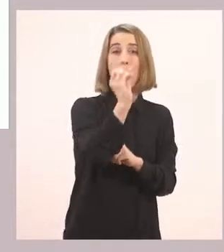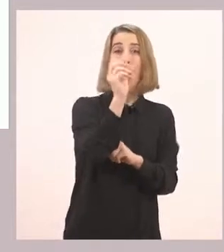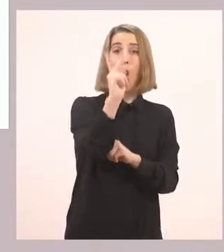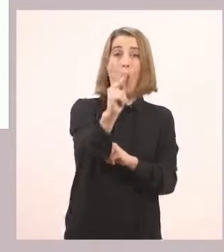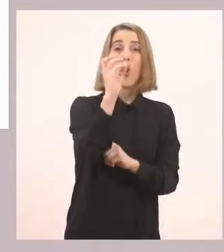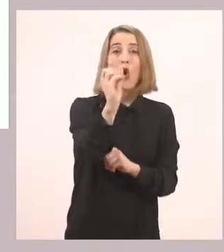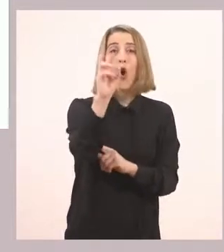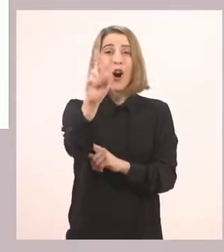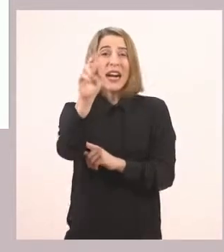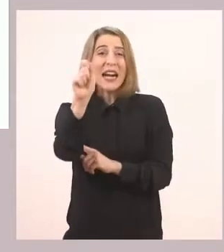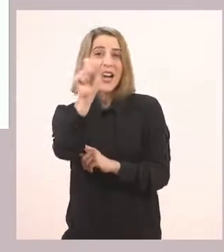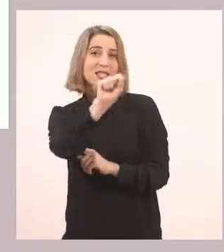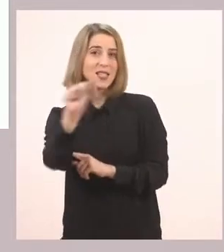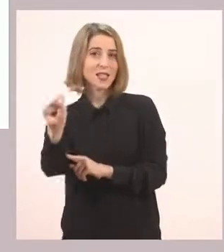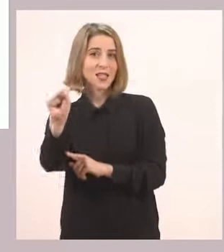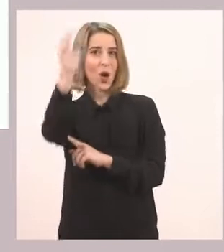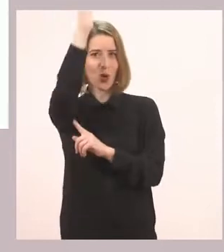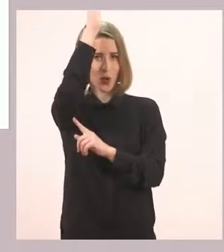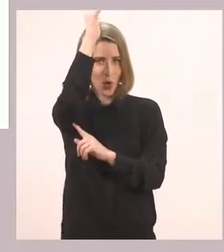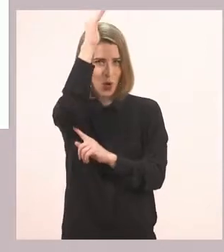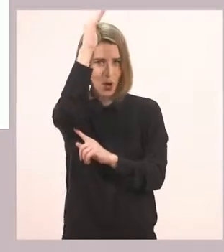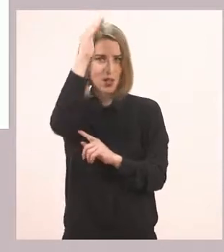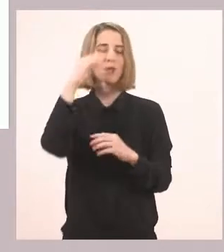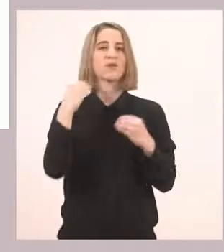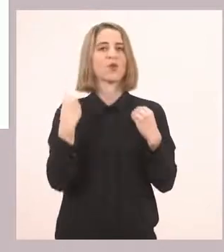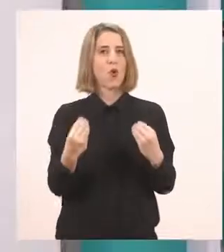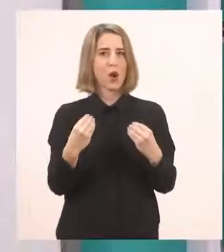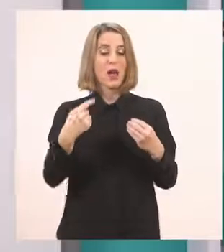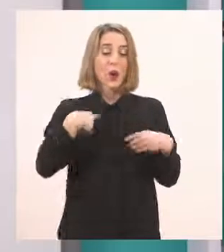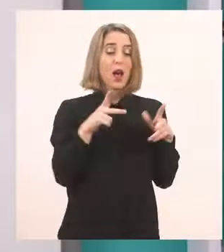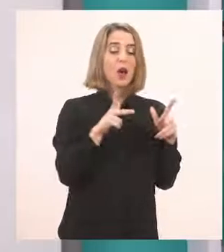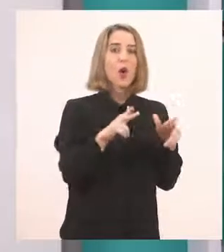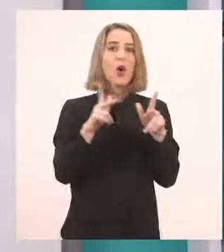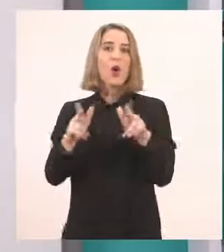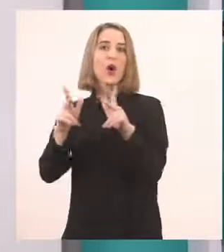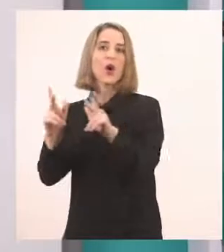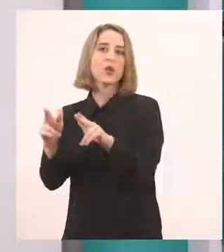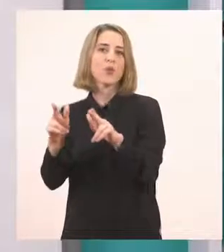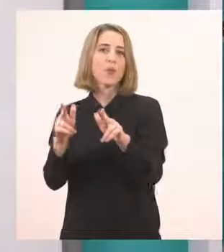κόκορας. Πολύ ωραία. Πάμε μαζί να χτυπήσουμε παλαμάκια και να τη χωρίσουμε σε φωνούλες.